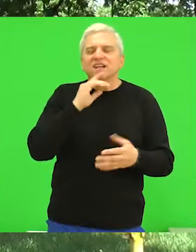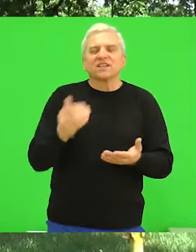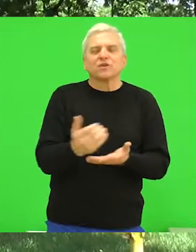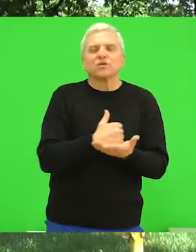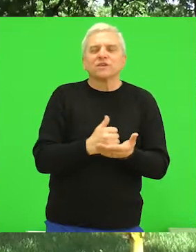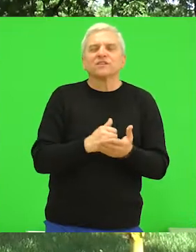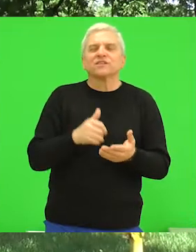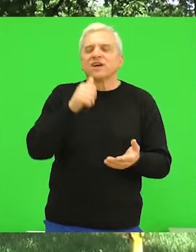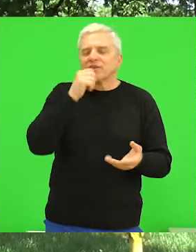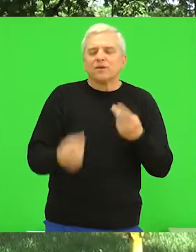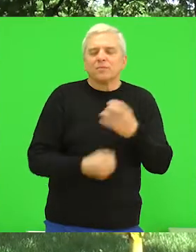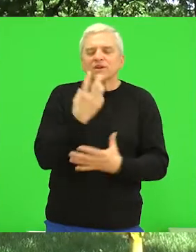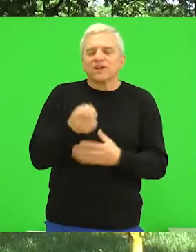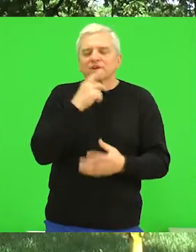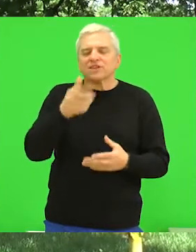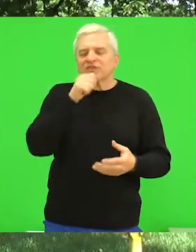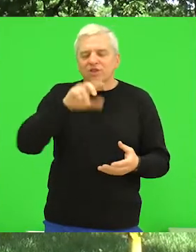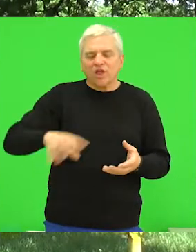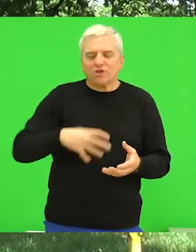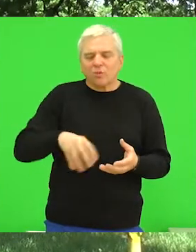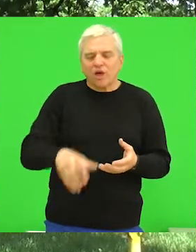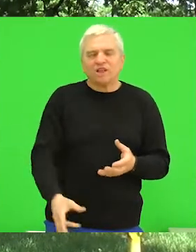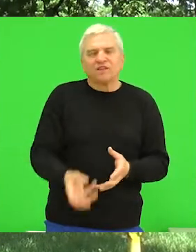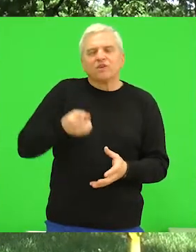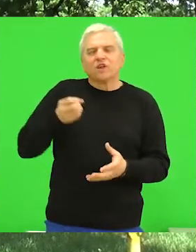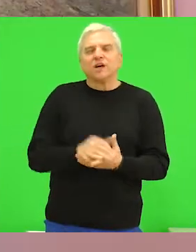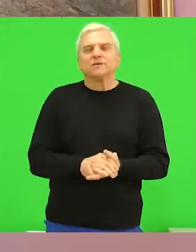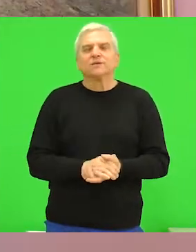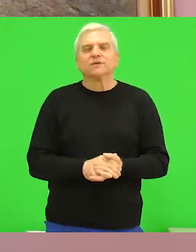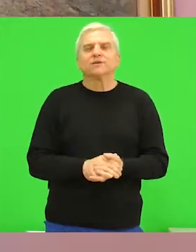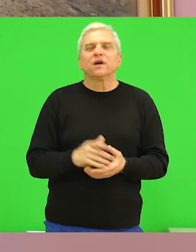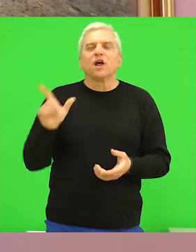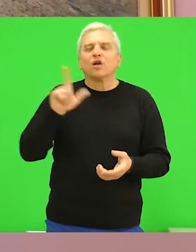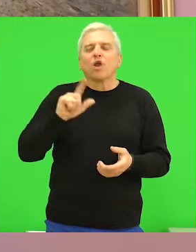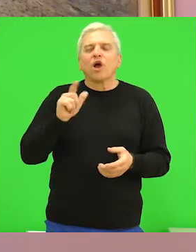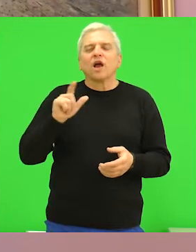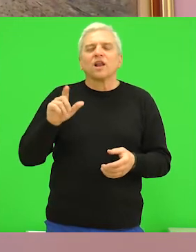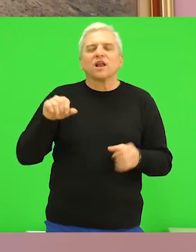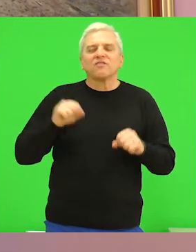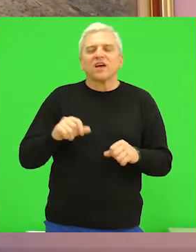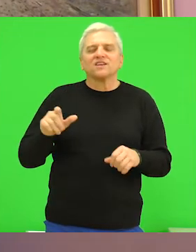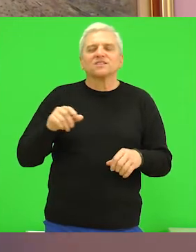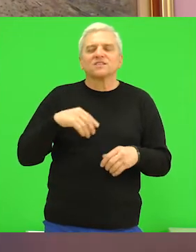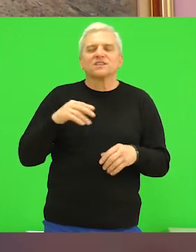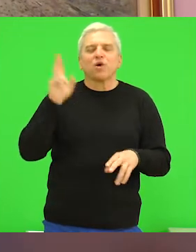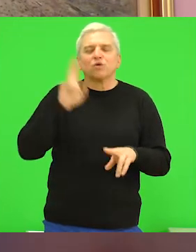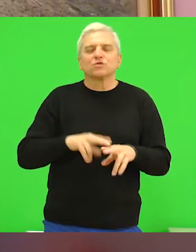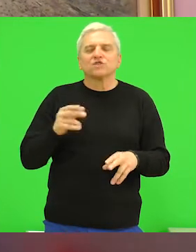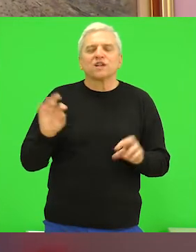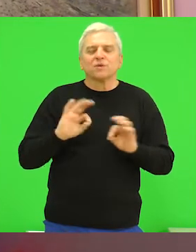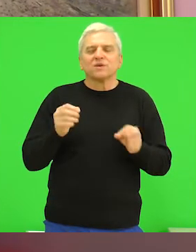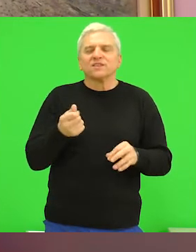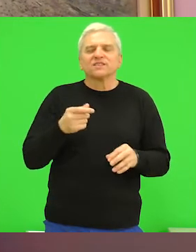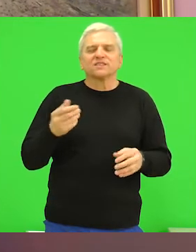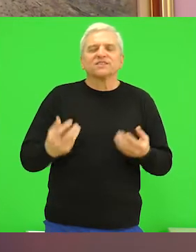za korišćenje mineralnih sirovina i geotermalnih resursa. U lokalnom sam upravo odlučilo se naravno da izdvoji sredstva za